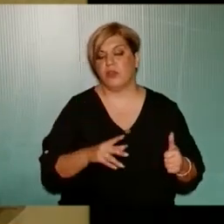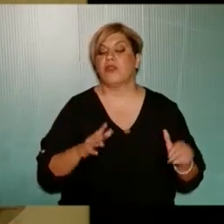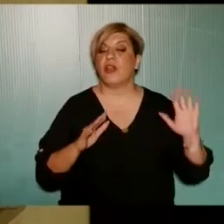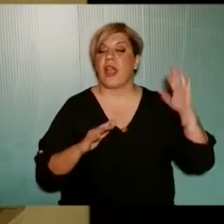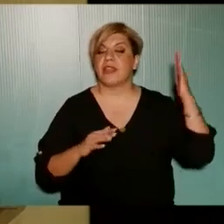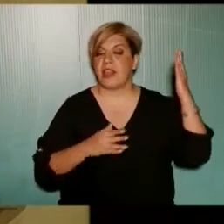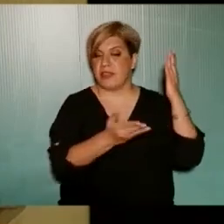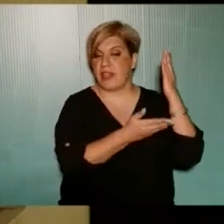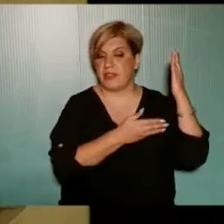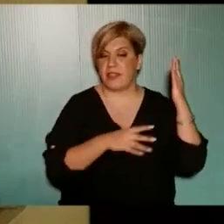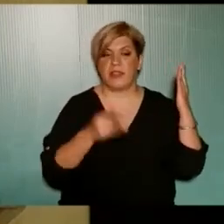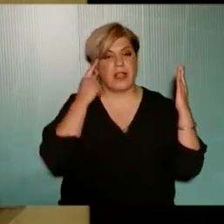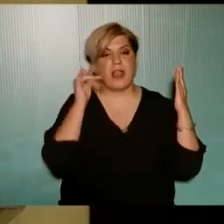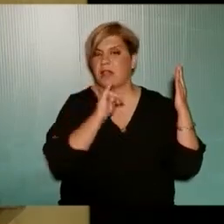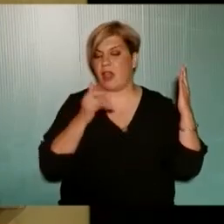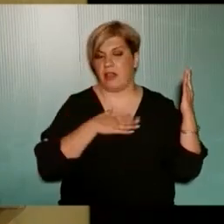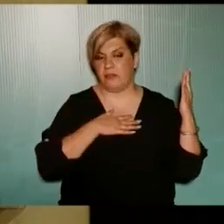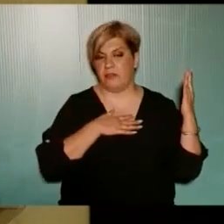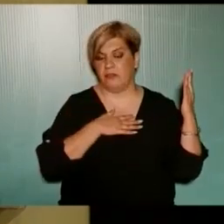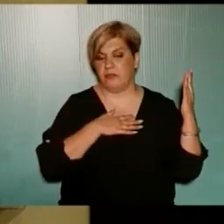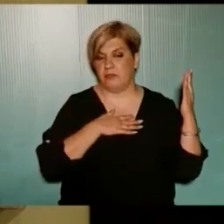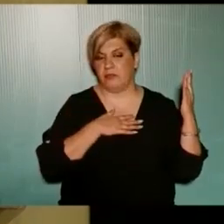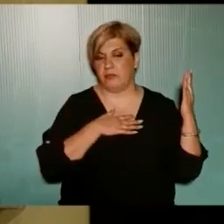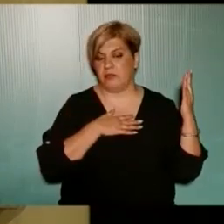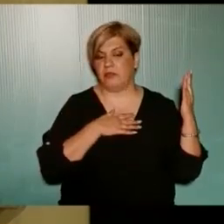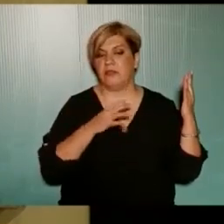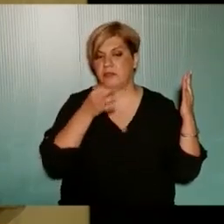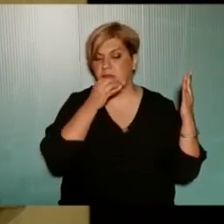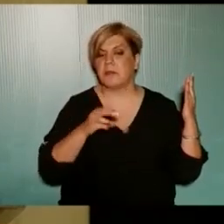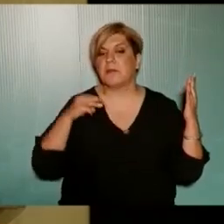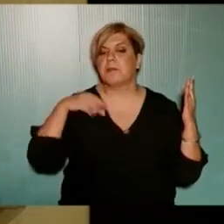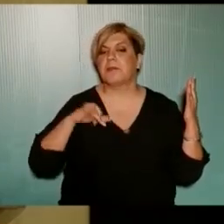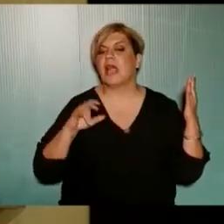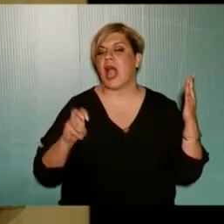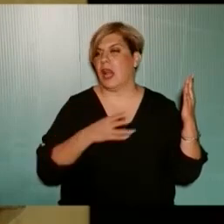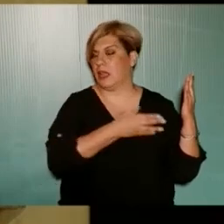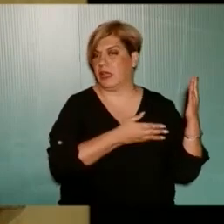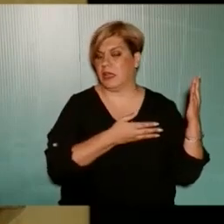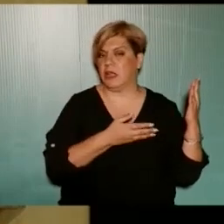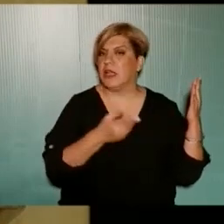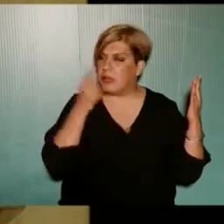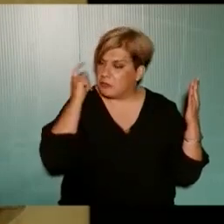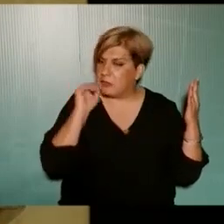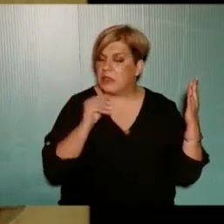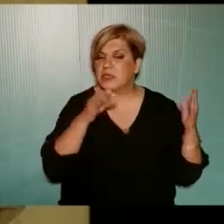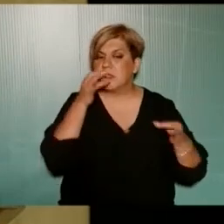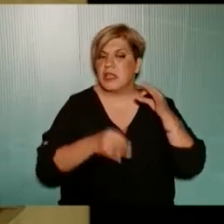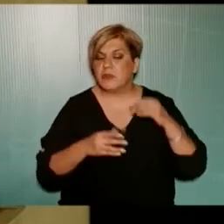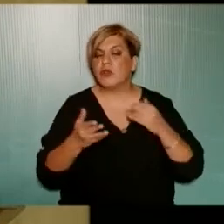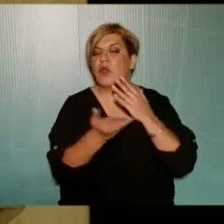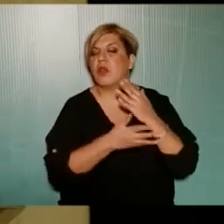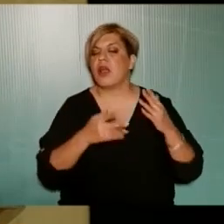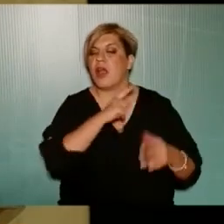των δέντρων Εγώ δεν κατάλαβα τώρα Πραγματικά Γι' αυτό ήταν η ερώτηση του Μιχάλη Εδώ ο Δήμαρχος είπε ότι Θα συζητήστε με τον